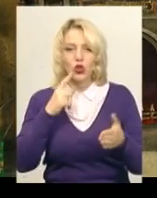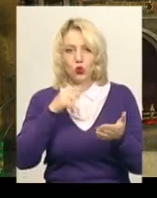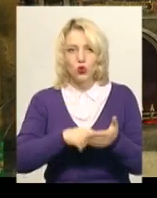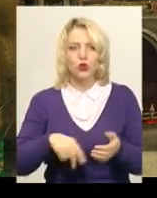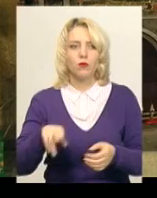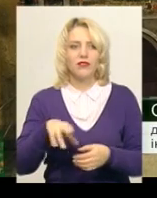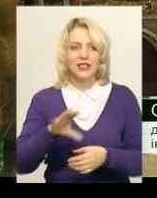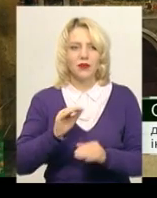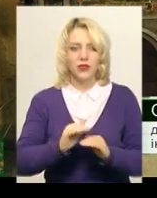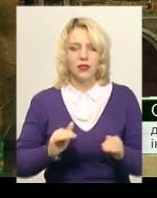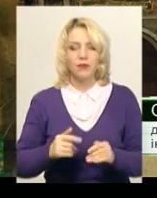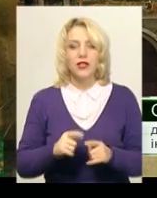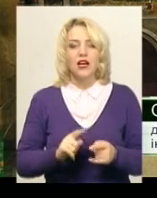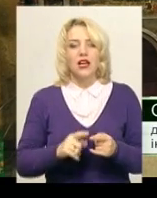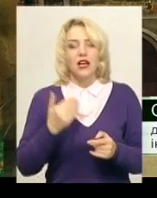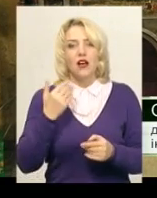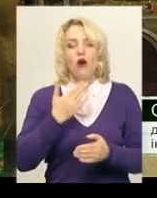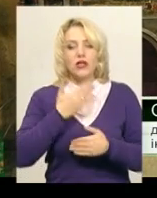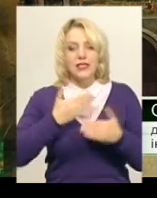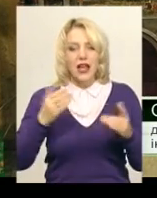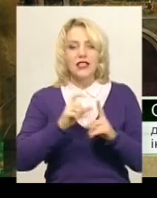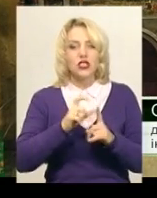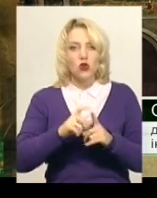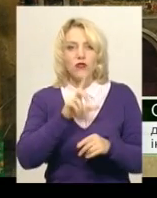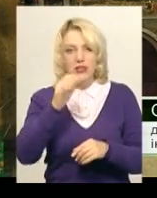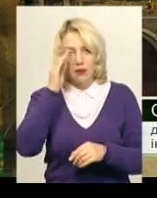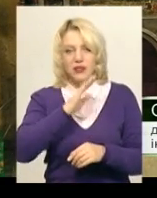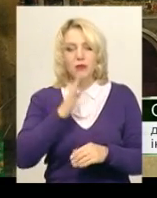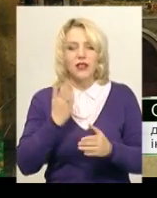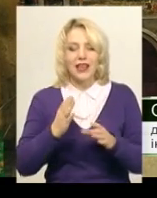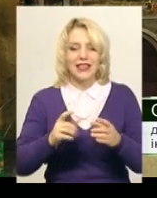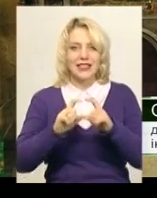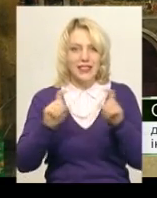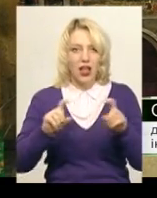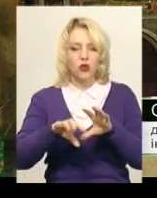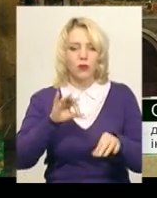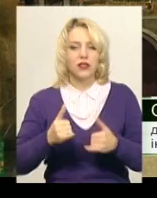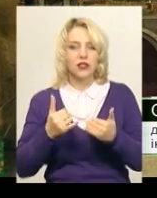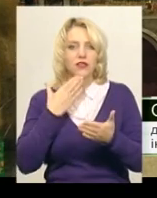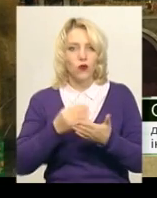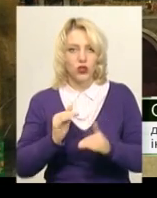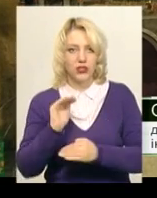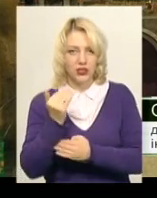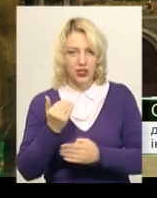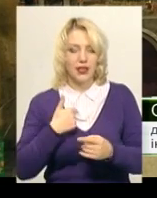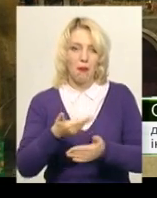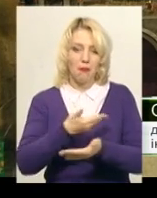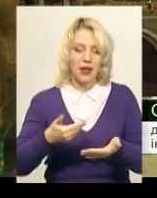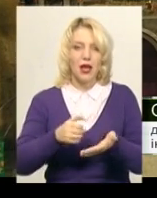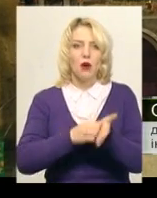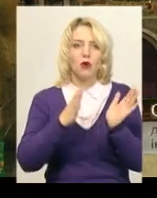Останні слова за батьками, який заклад? Для своєї дитини їм обрати. В виксновку ми прописуємо